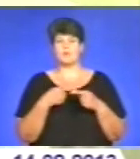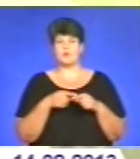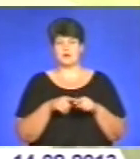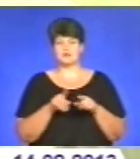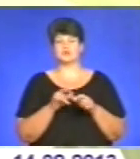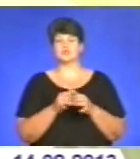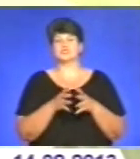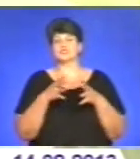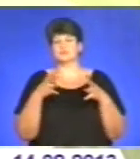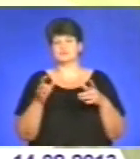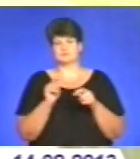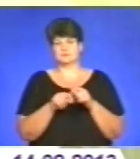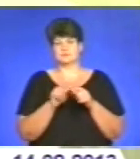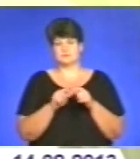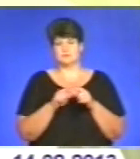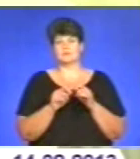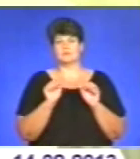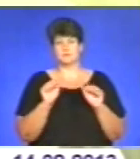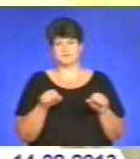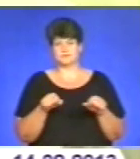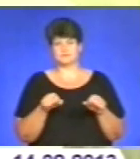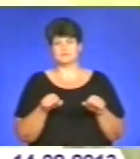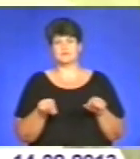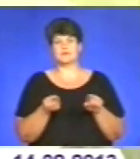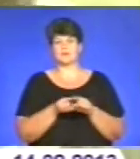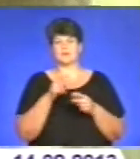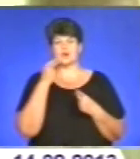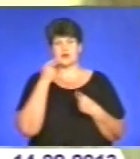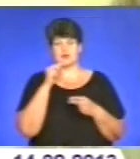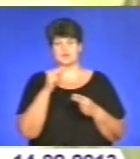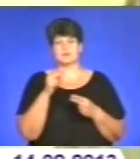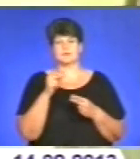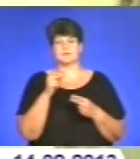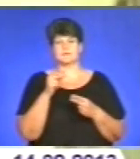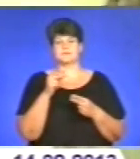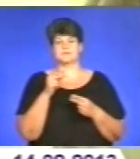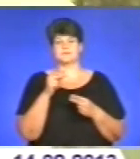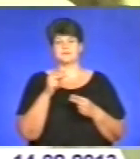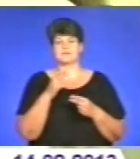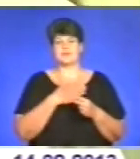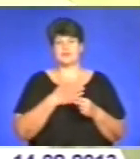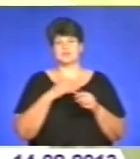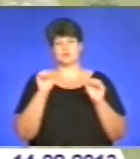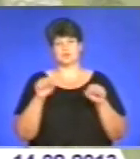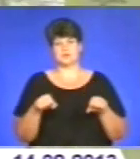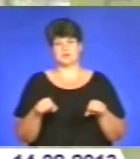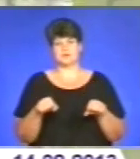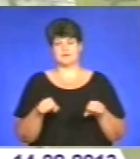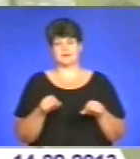широку діагностичну спроможність, щоб внаштовки вращити наші можливості